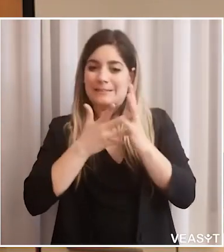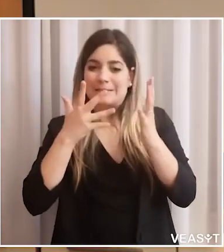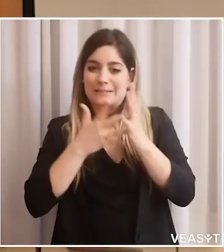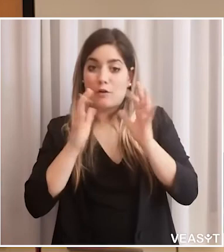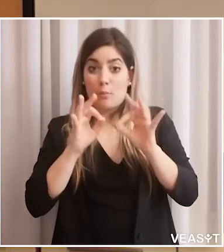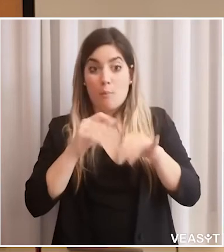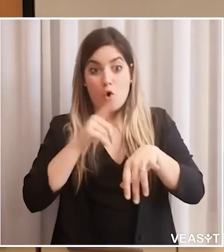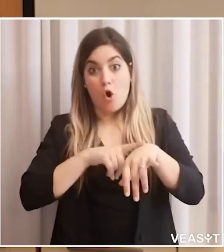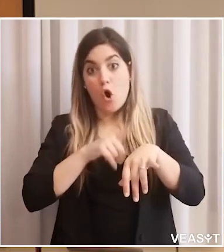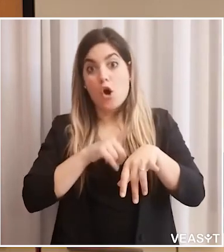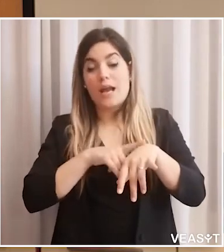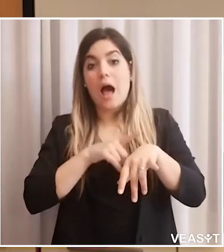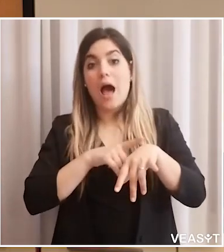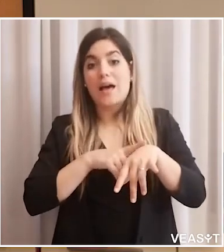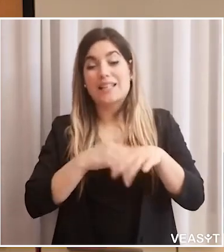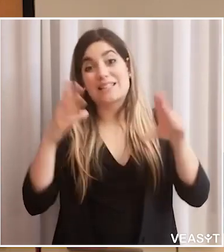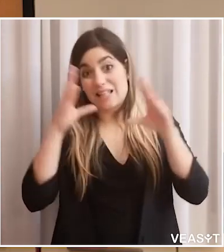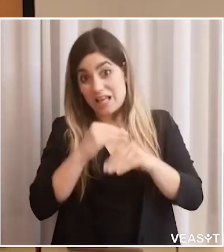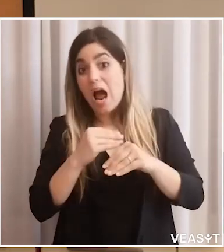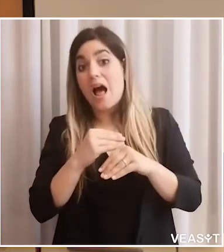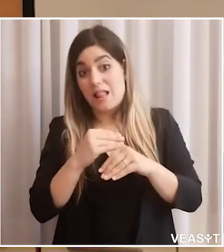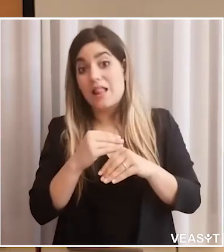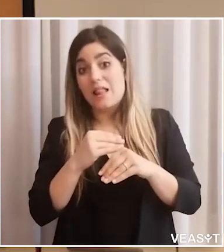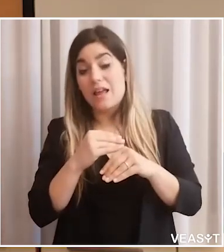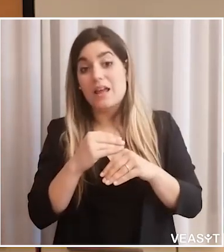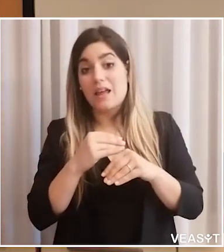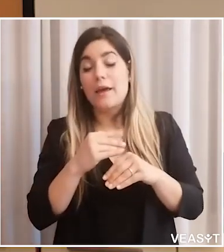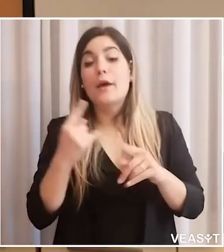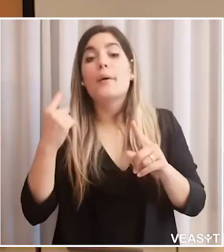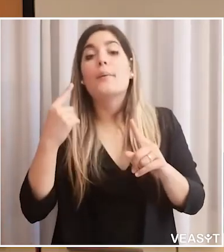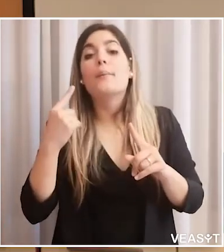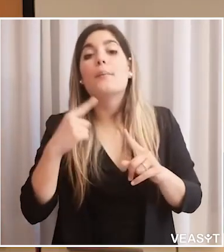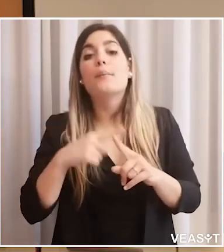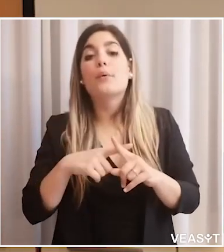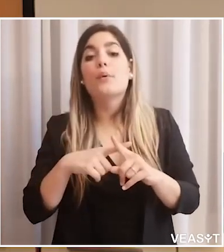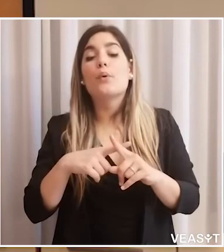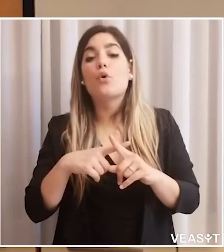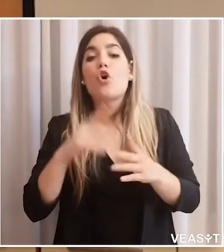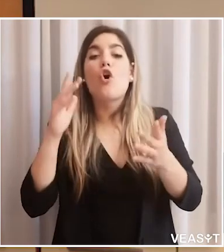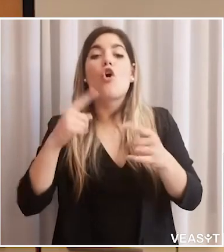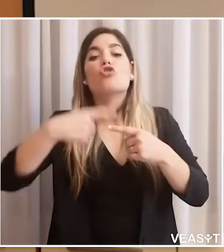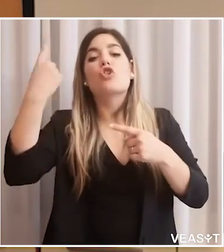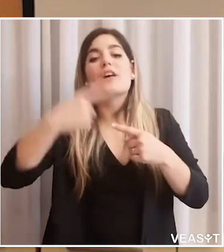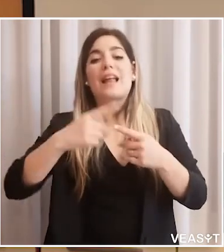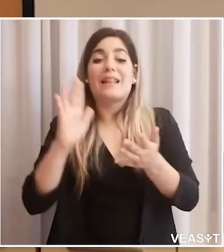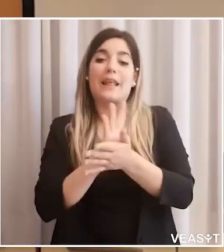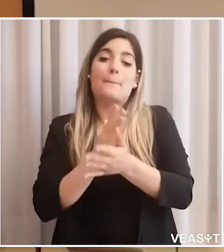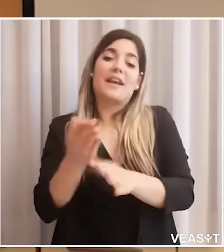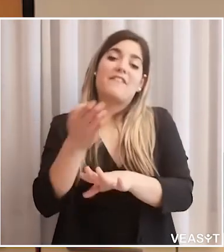di garantire la sorveglianza di situazioni critiche e soprattutto negli orari